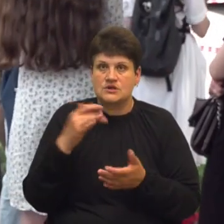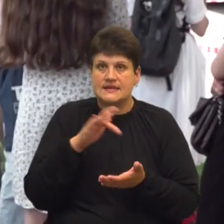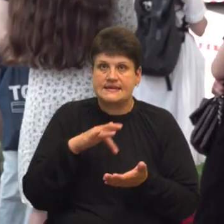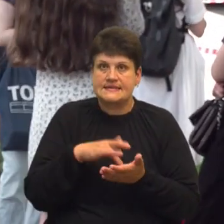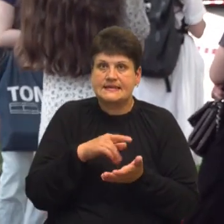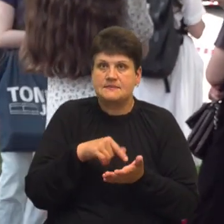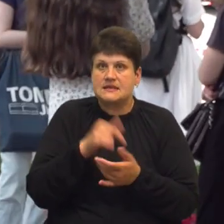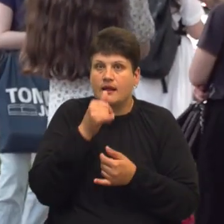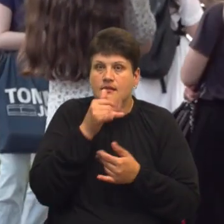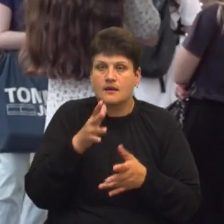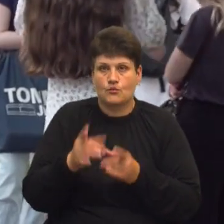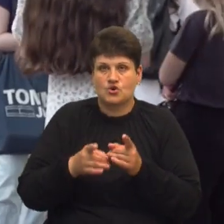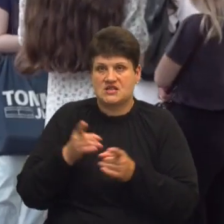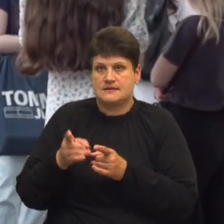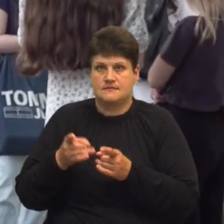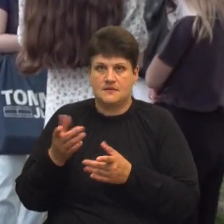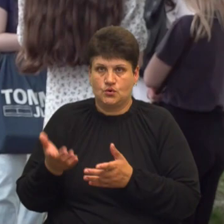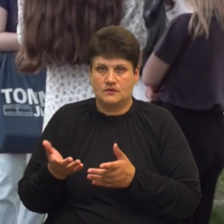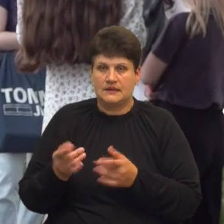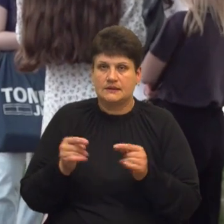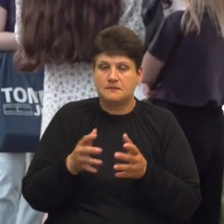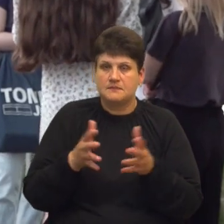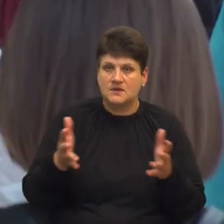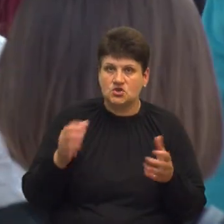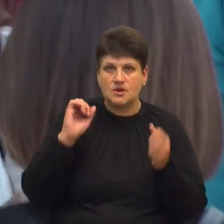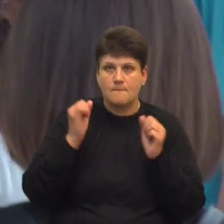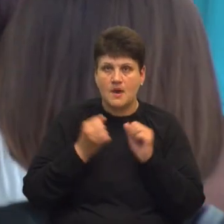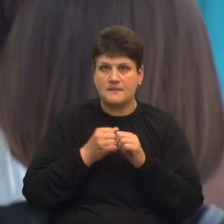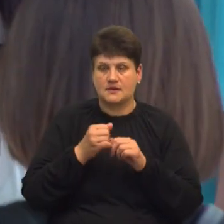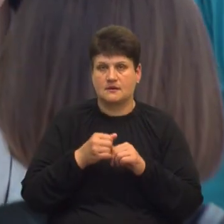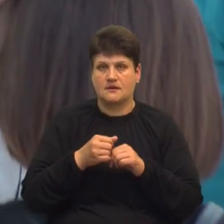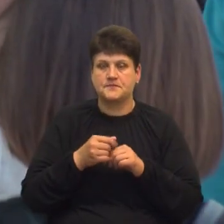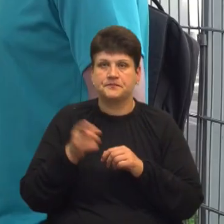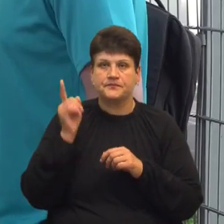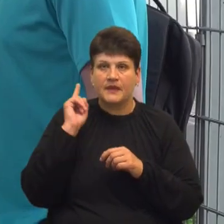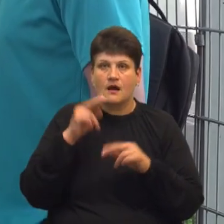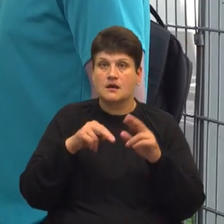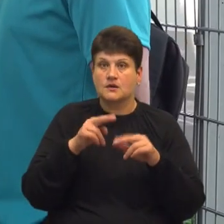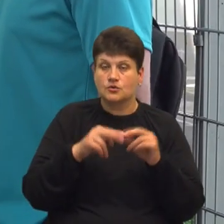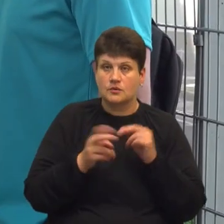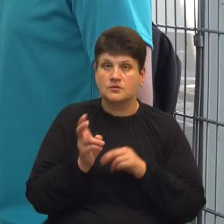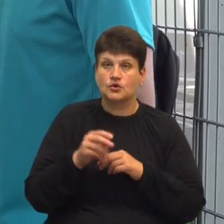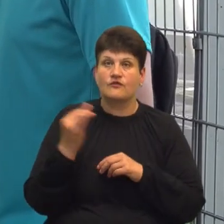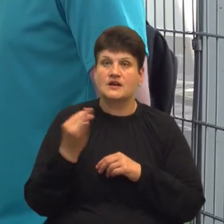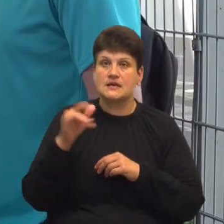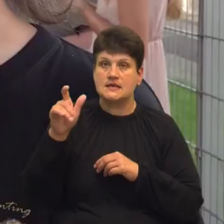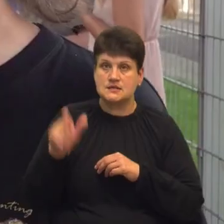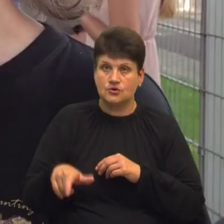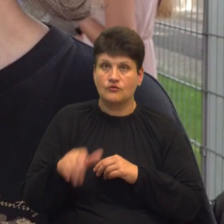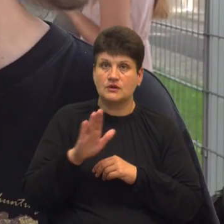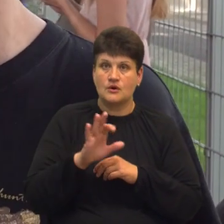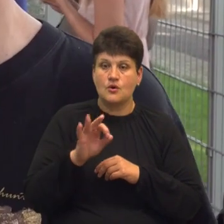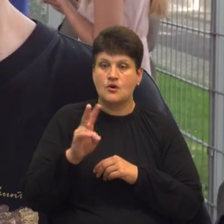може змінюватися, і тим більше пам'ятка архітектури. На акцію протесту прийшов історик Володимир Окаринський.